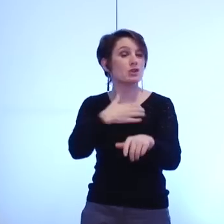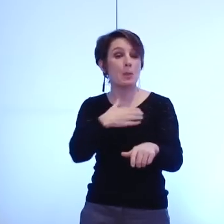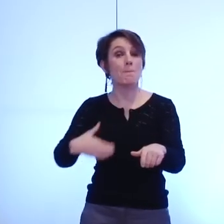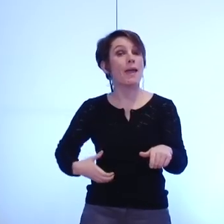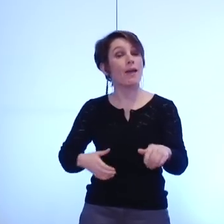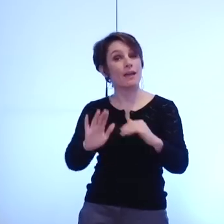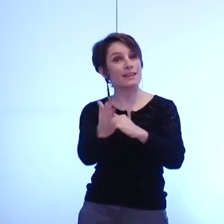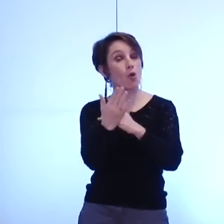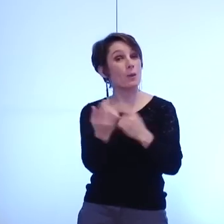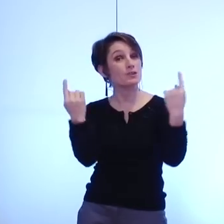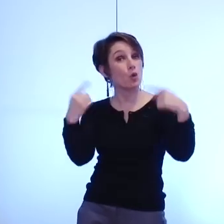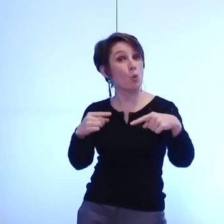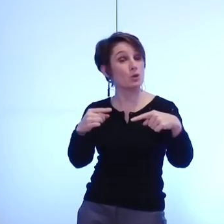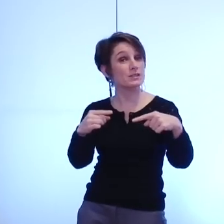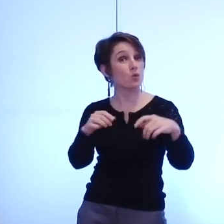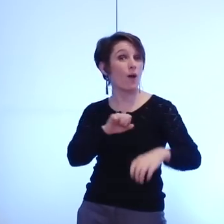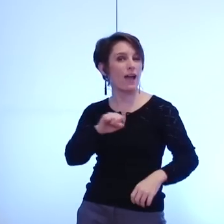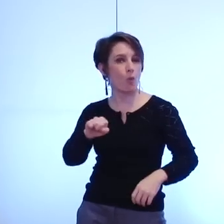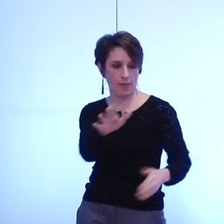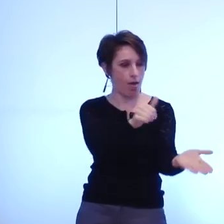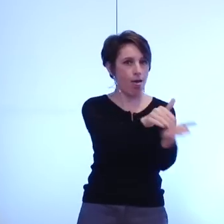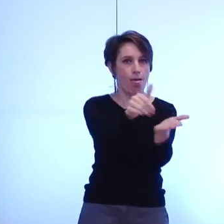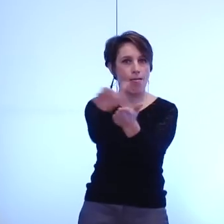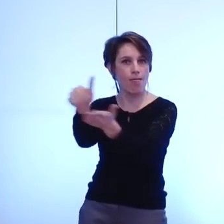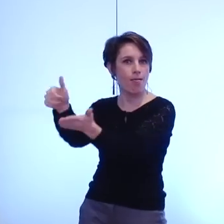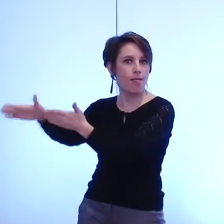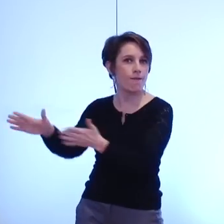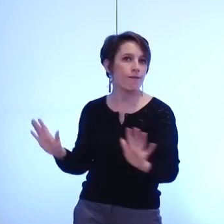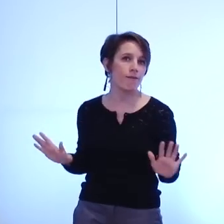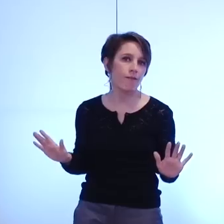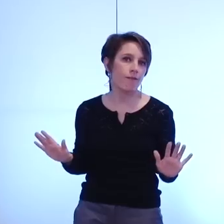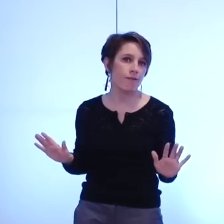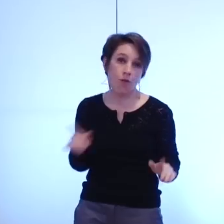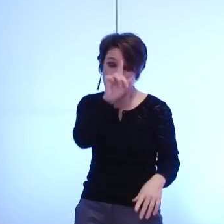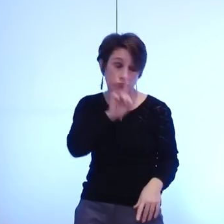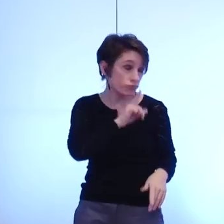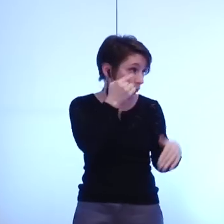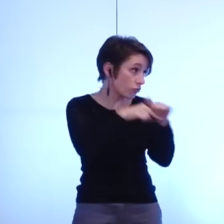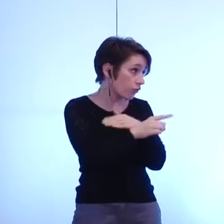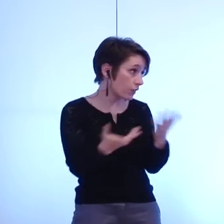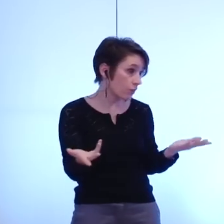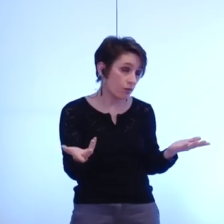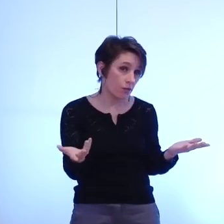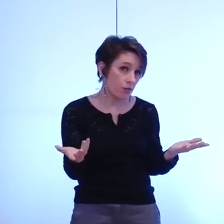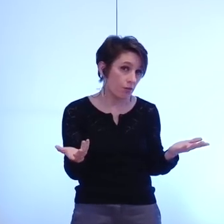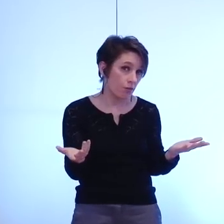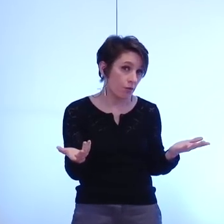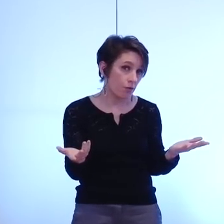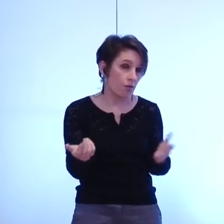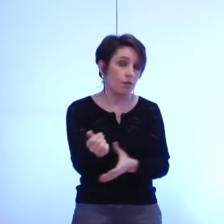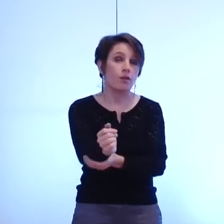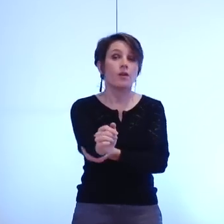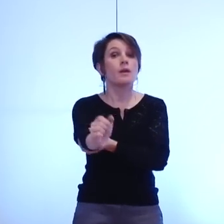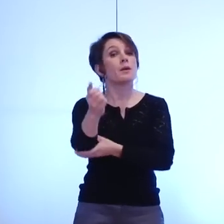'opposition au sein de cette instance décisionnelle mais au-delà c'est une faute parce que